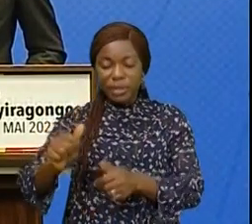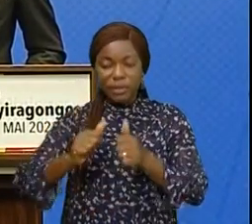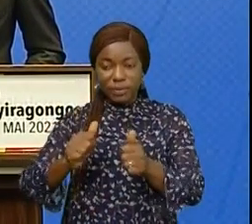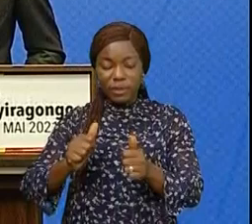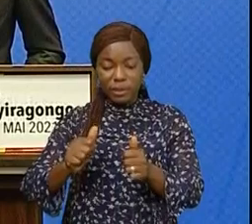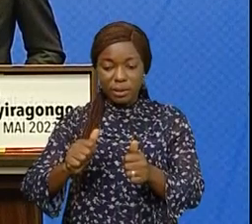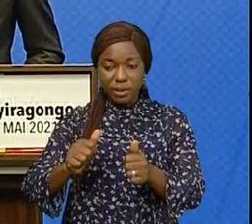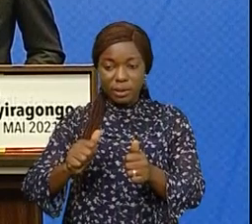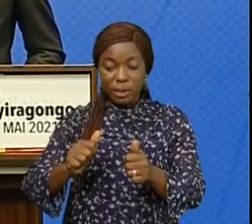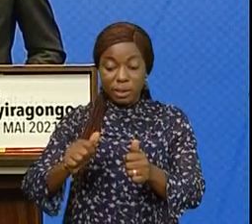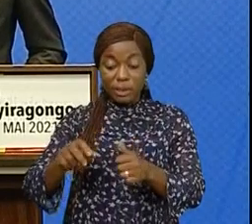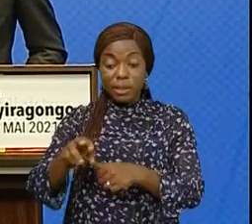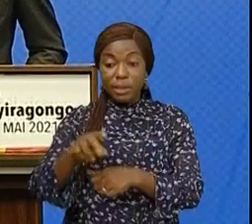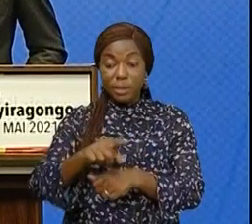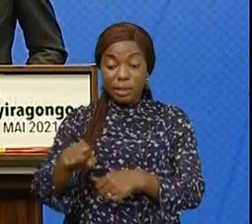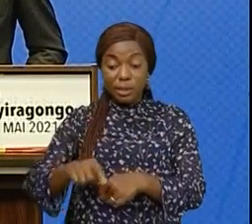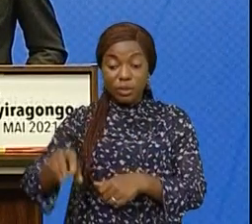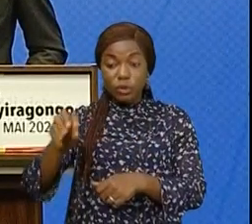préventive est obligatoire.